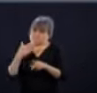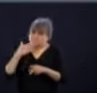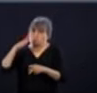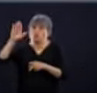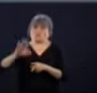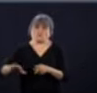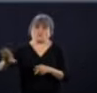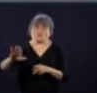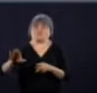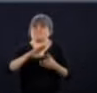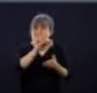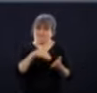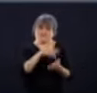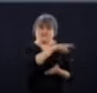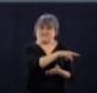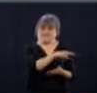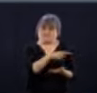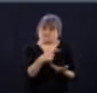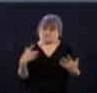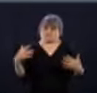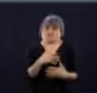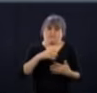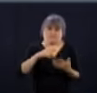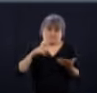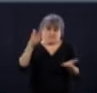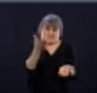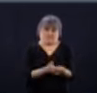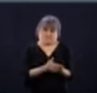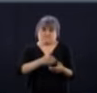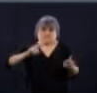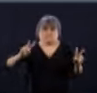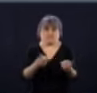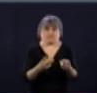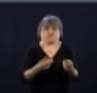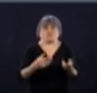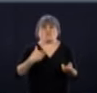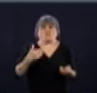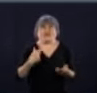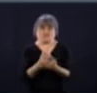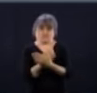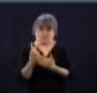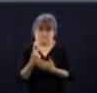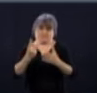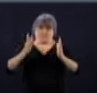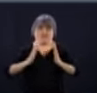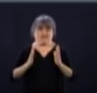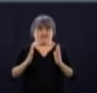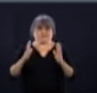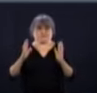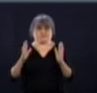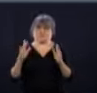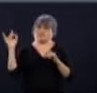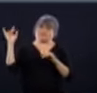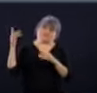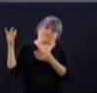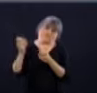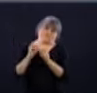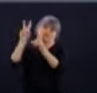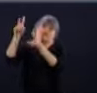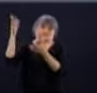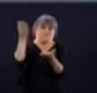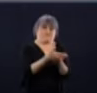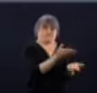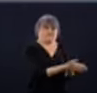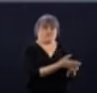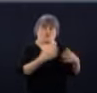semaine de relâche, puis on sait la densité de la population. On a revisé tous nos protocoles dans le réseau de la santé et des